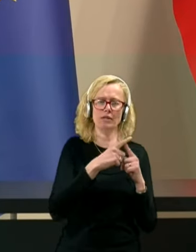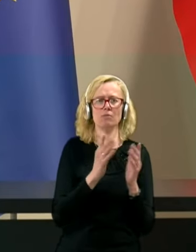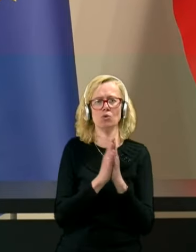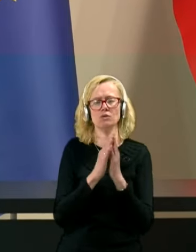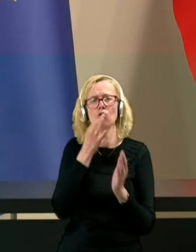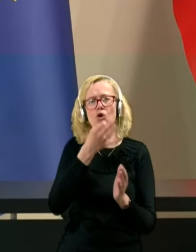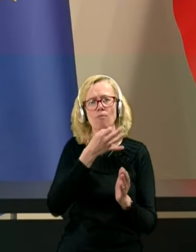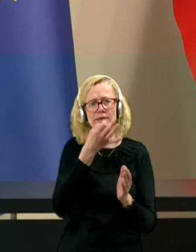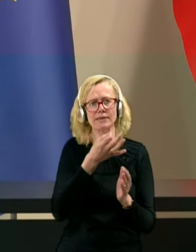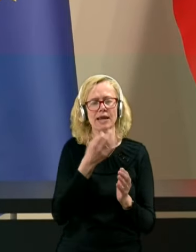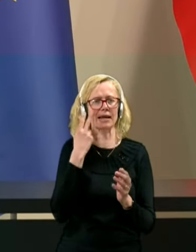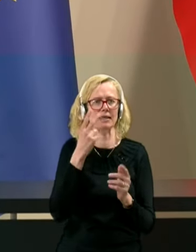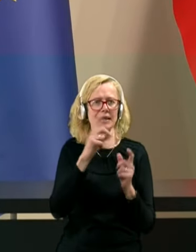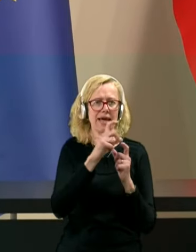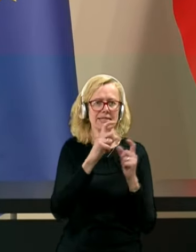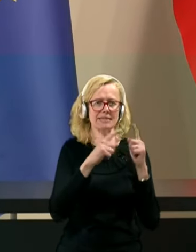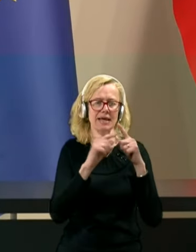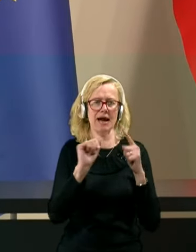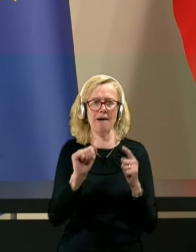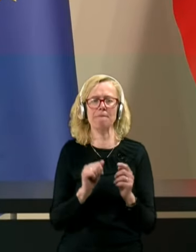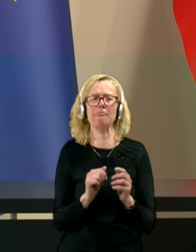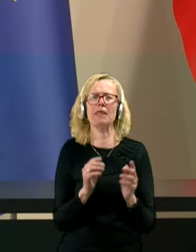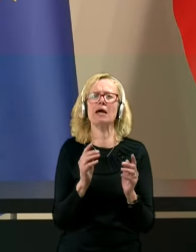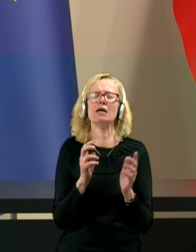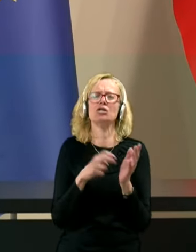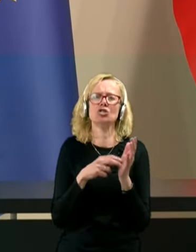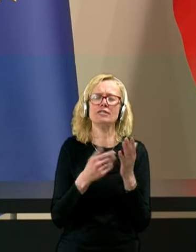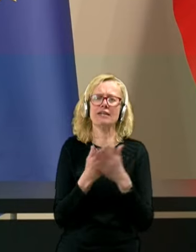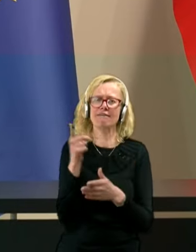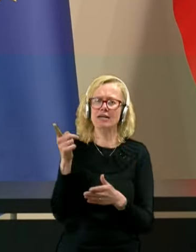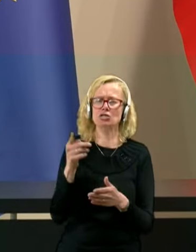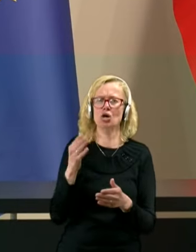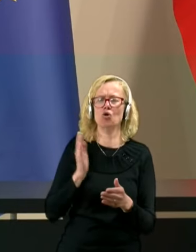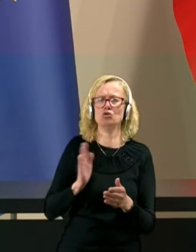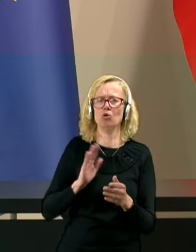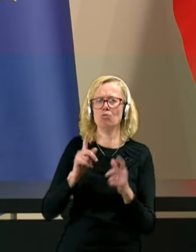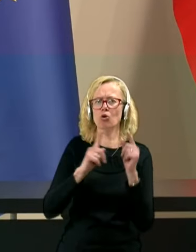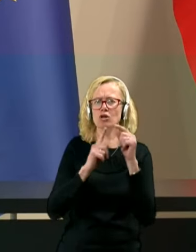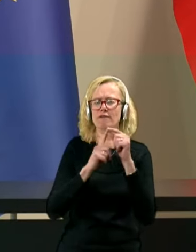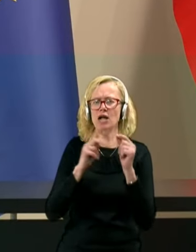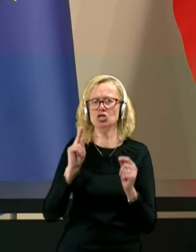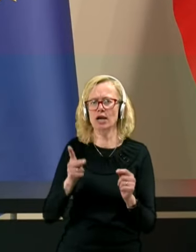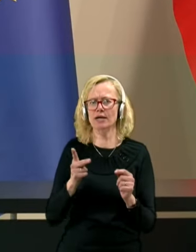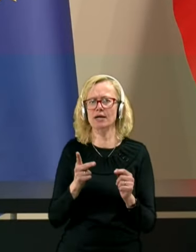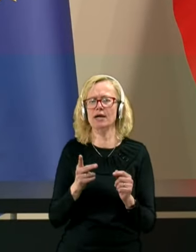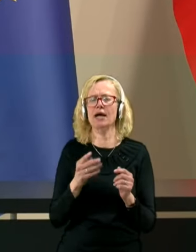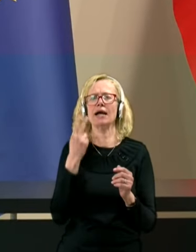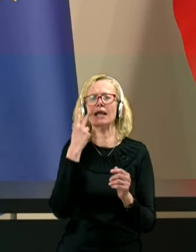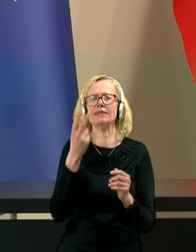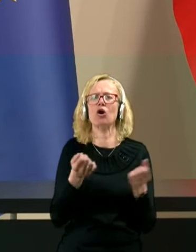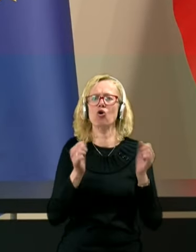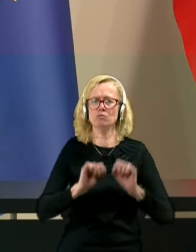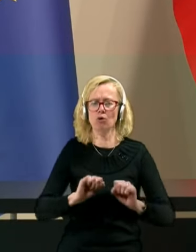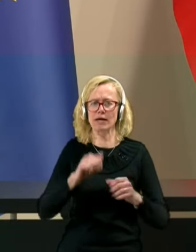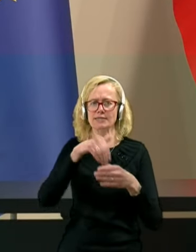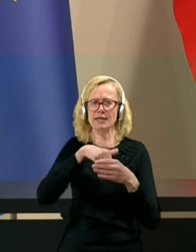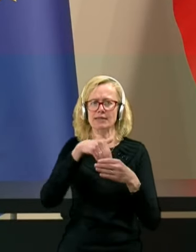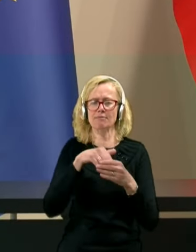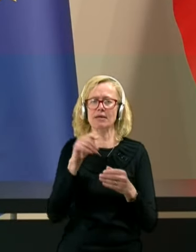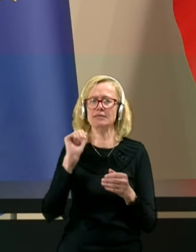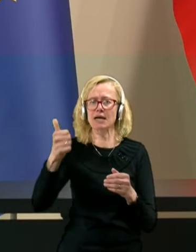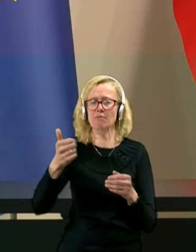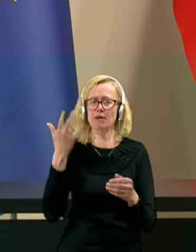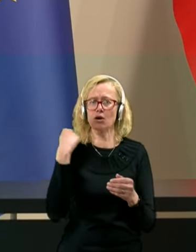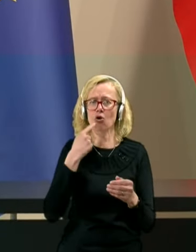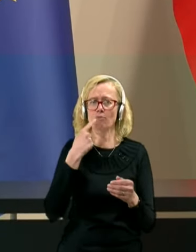mislim, da prej želim nekaj povedati. Pa še za vas, gospod počevavšek, pa še na gospodarske teme in sicer sami ste prej